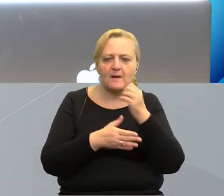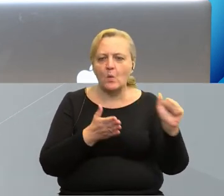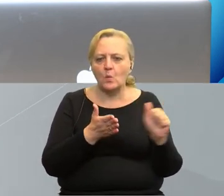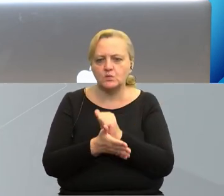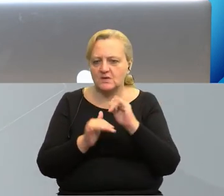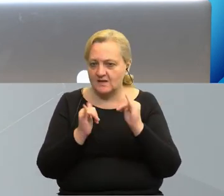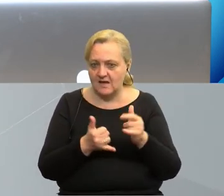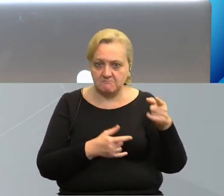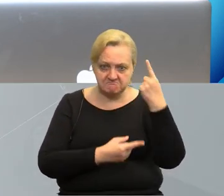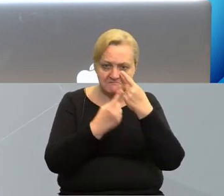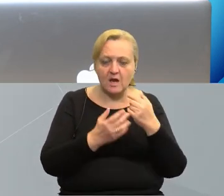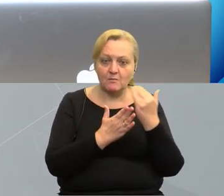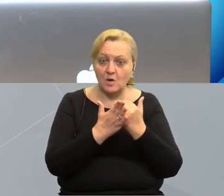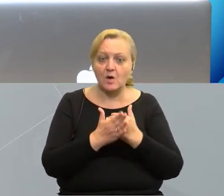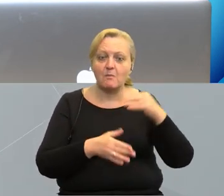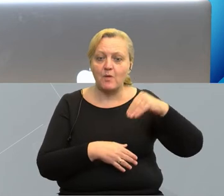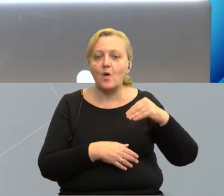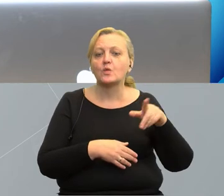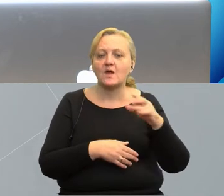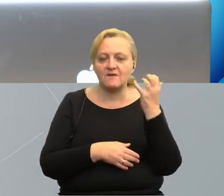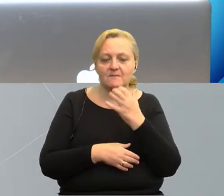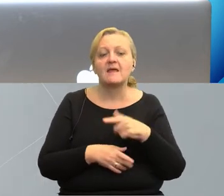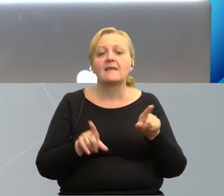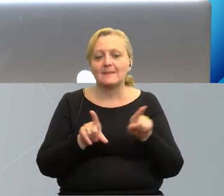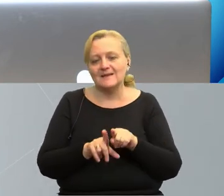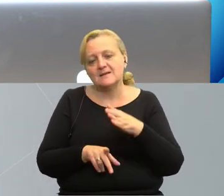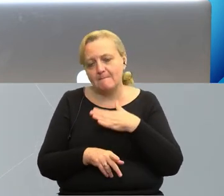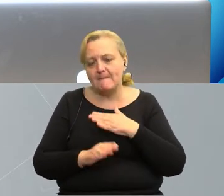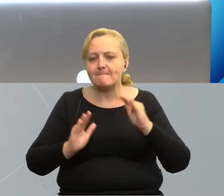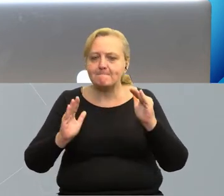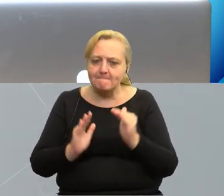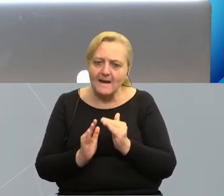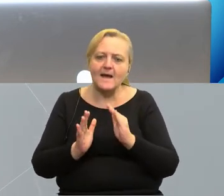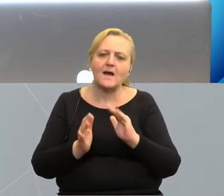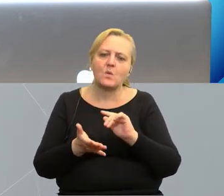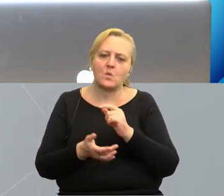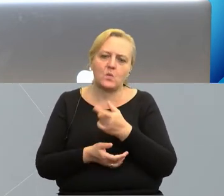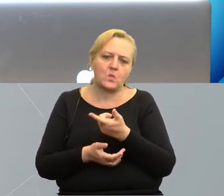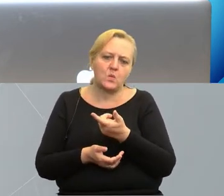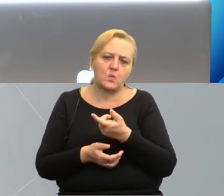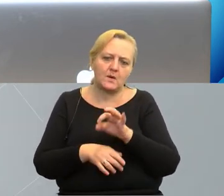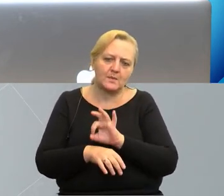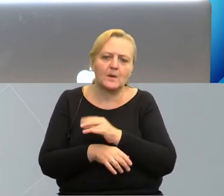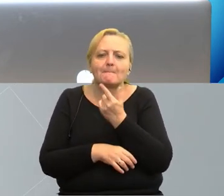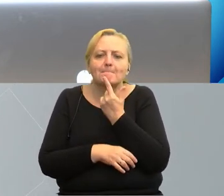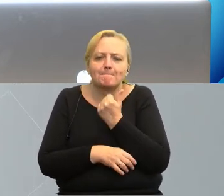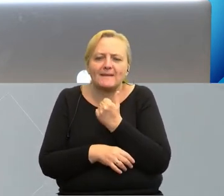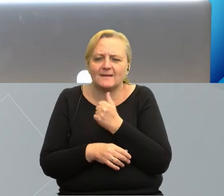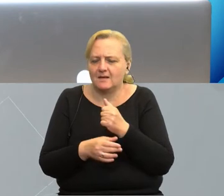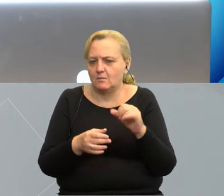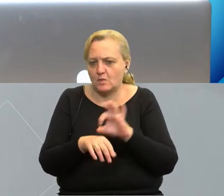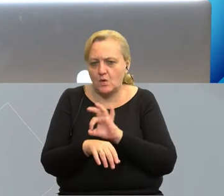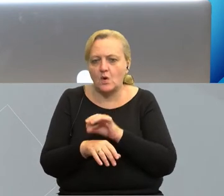Południowy Bałtyk. Mamy też małe projekty, tak zwane mikro projekty o niewielkiej